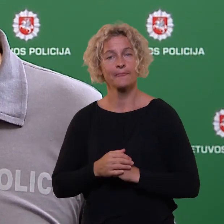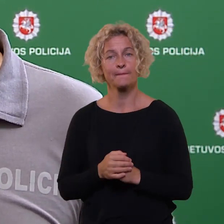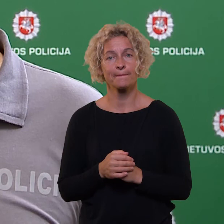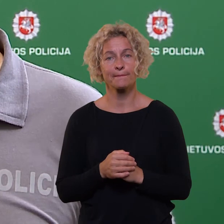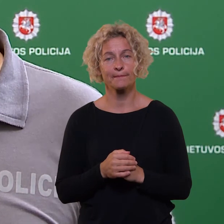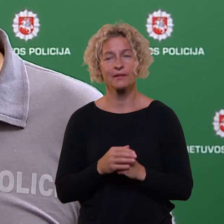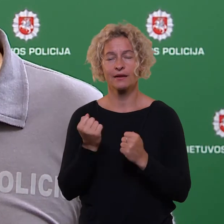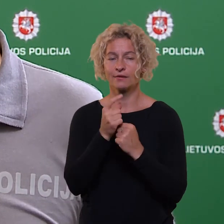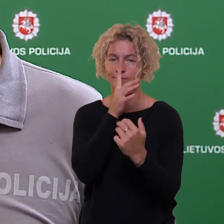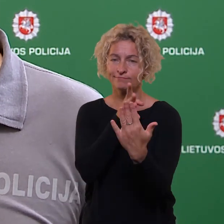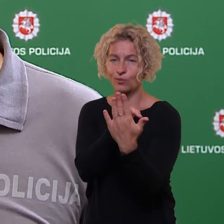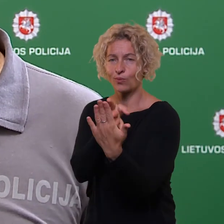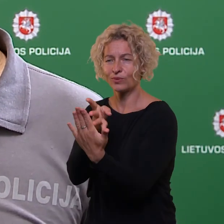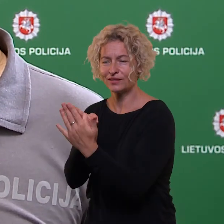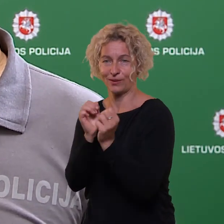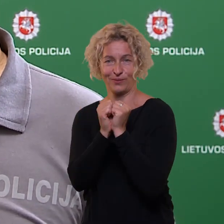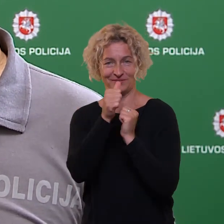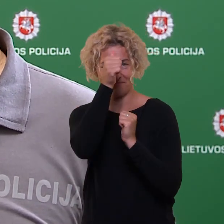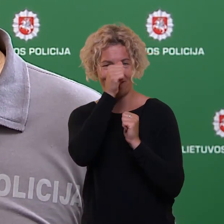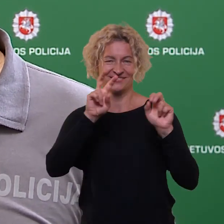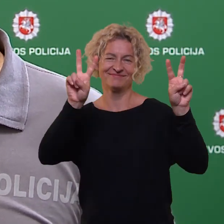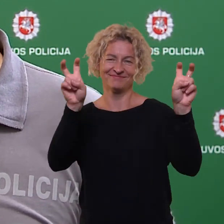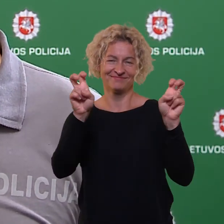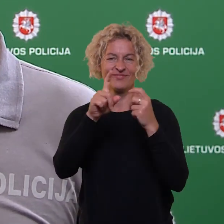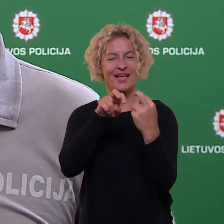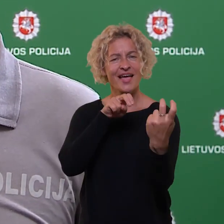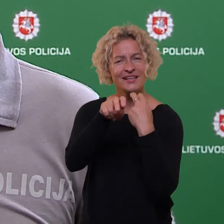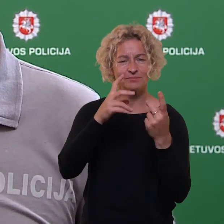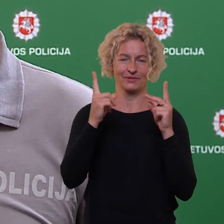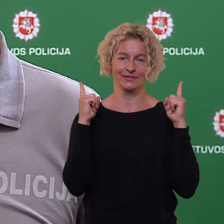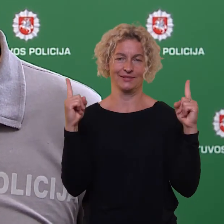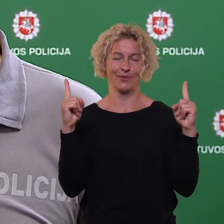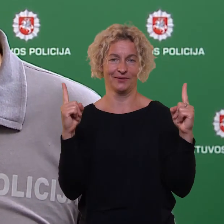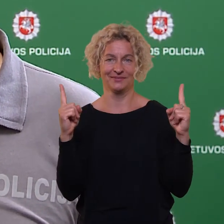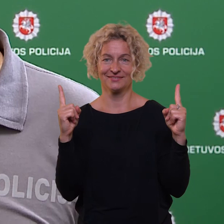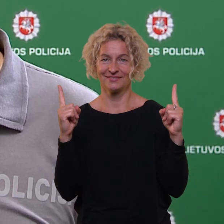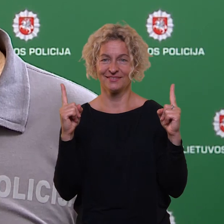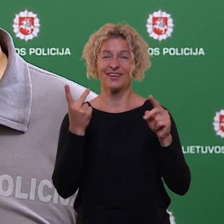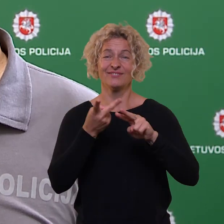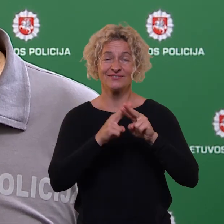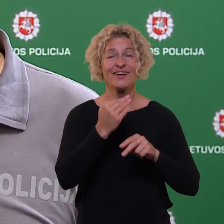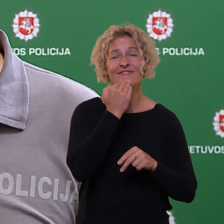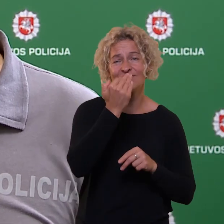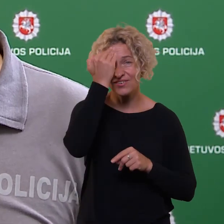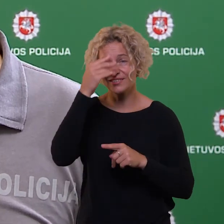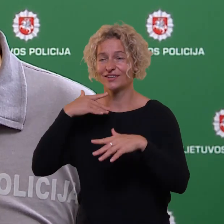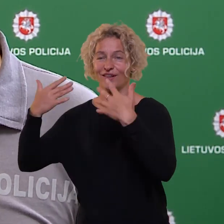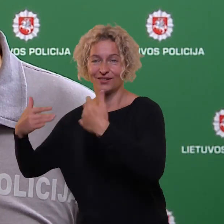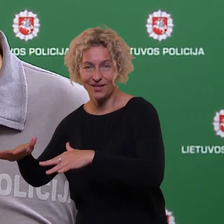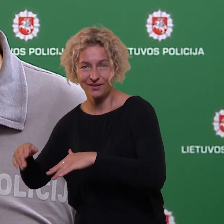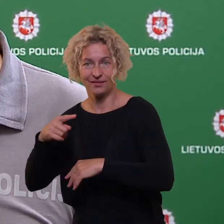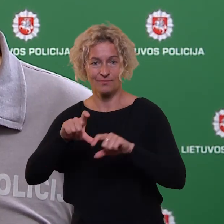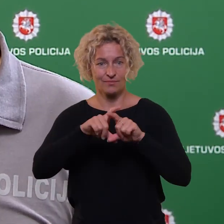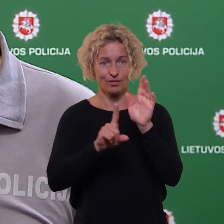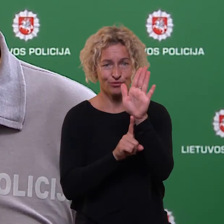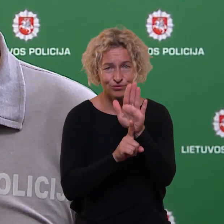mokyklinio autobusų vairuotojų kontrolė. Tai iš tikrųjų Roksėjas visada vadinama saugaus įsimo mėno ir po vasaros grįžusi mokyklas tikrai